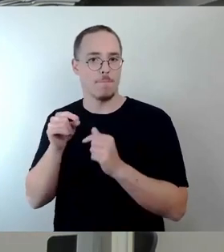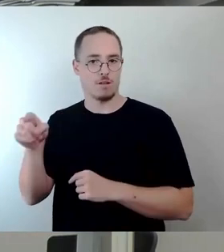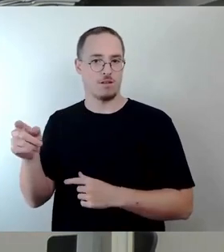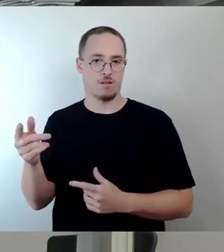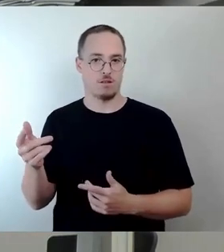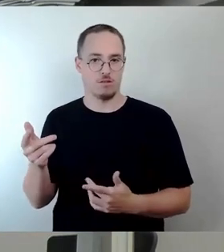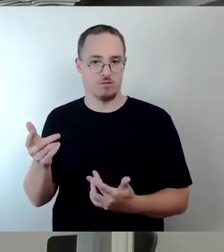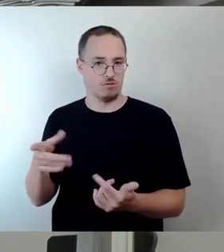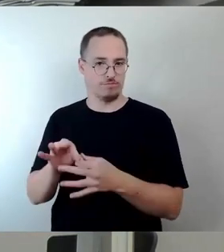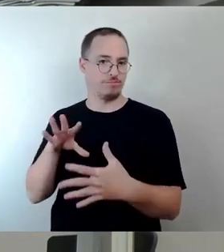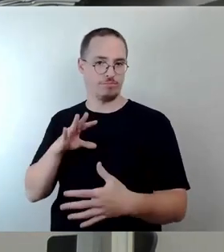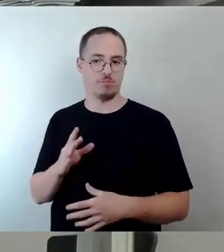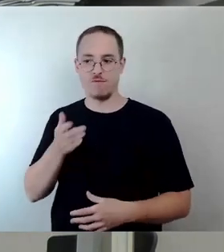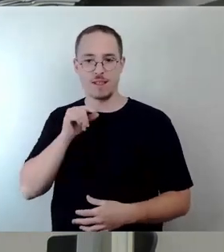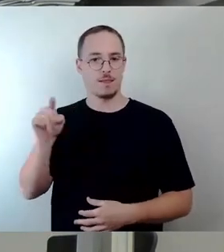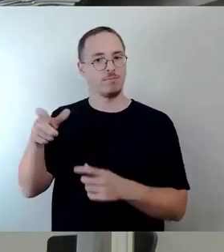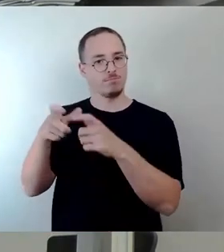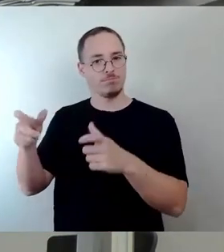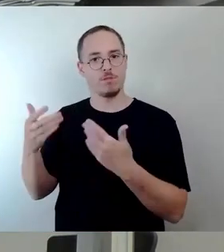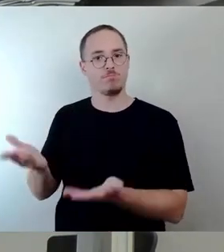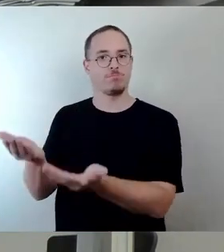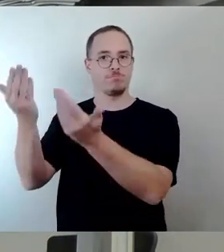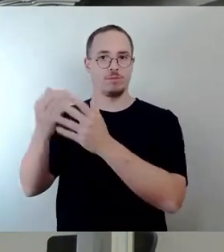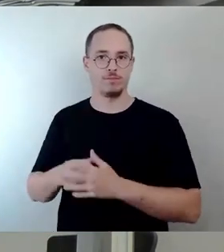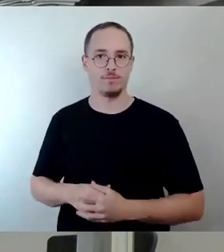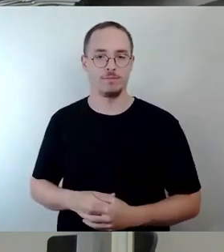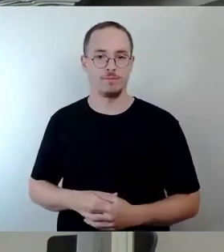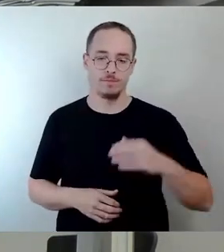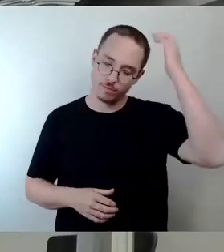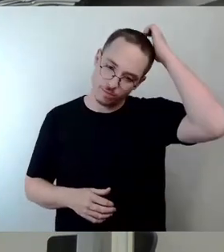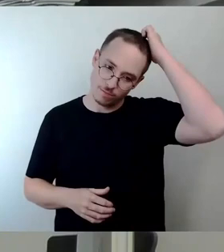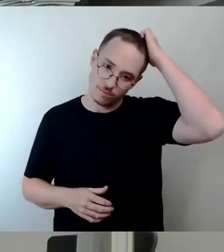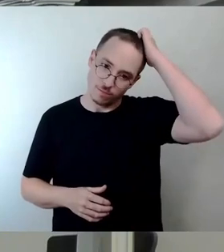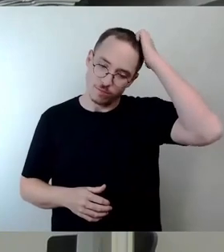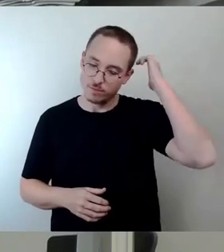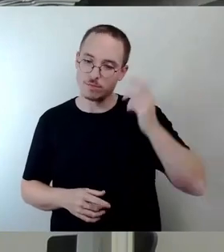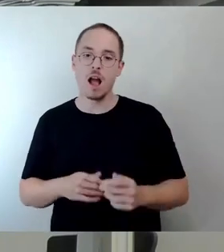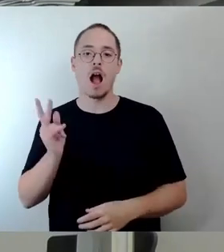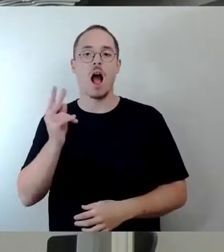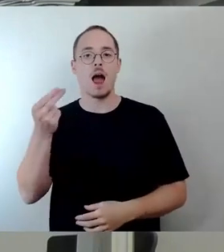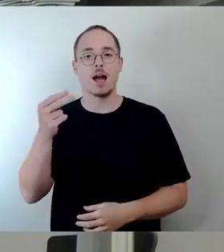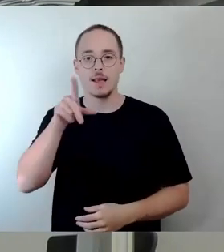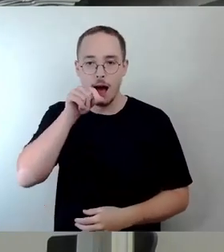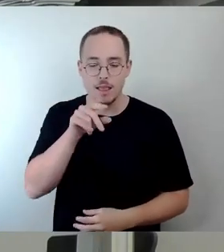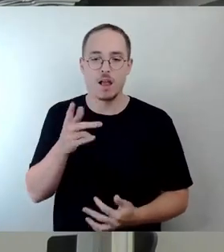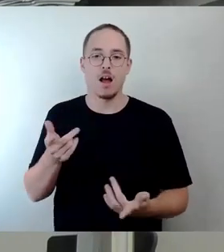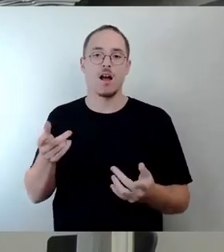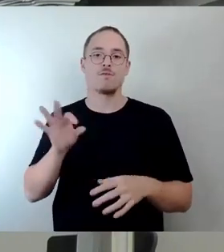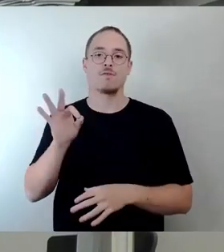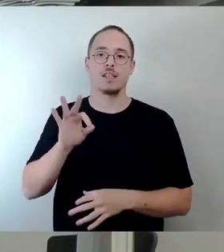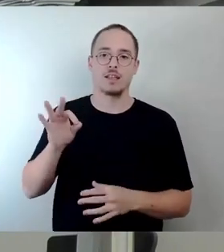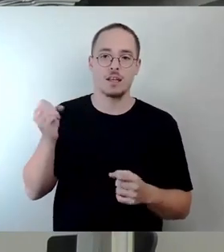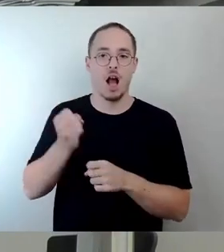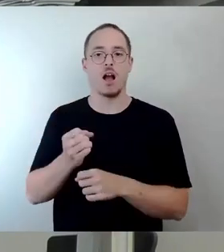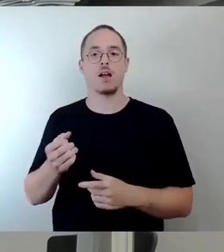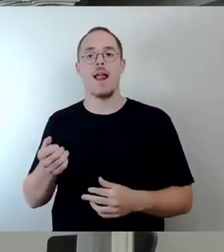Magdeburg, Werner Schmidt, es gab eine extra Kunst am Bauklasse mit Karl-Heinz Adler, Friedrich Kracht und Leonie Wirt. Und ja, nach 1989 hat